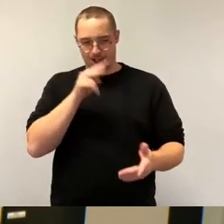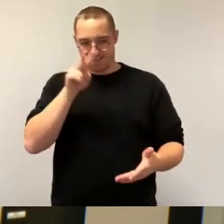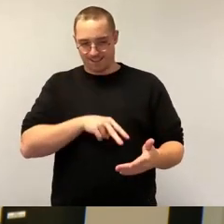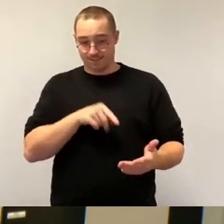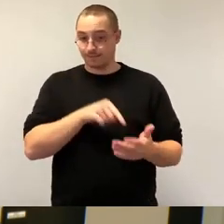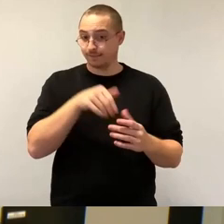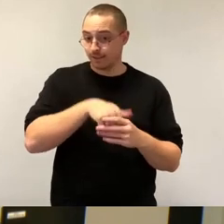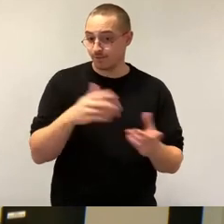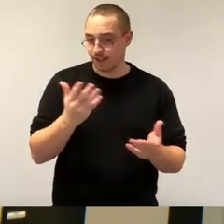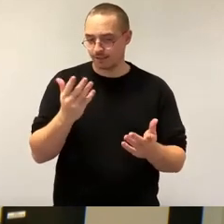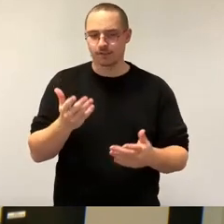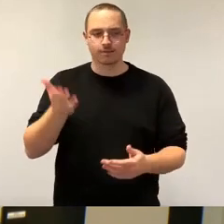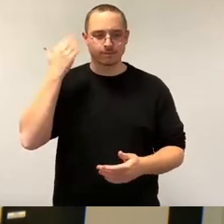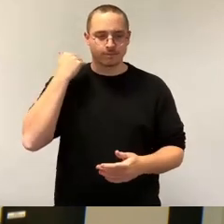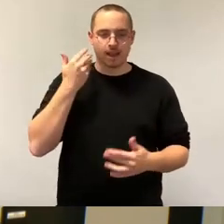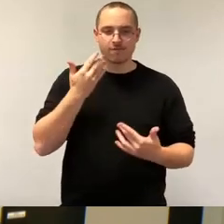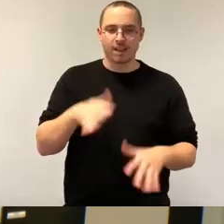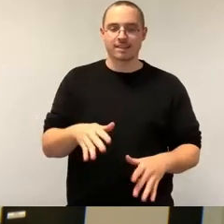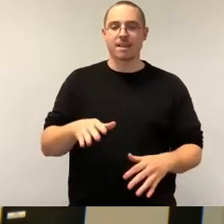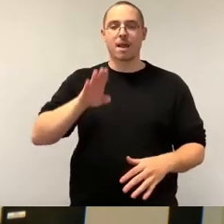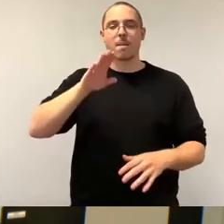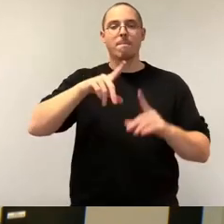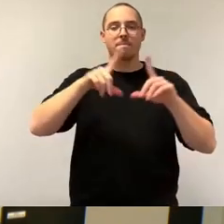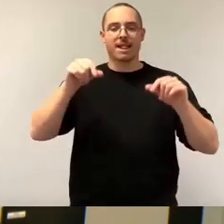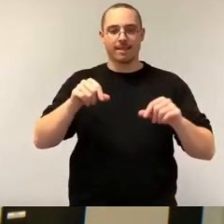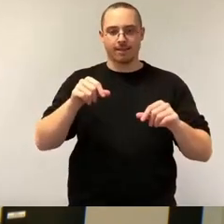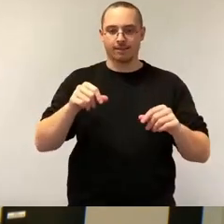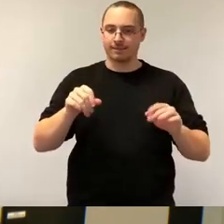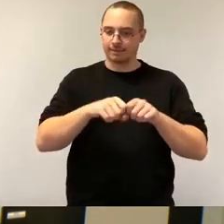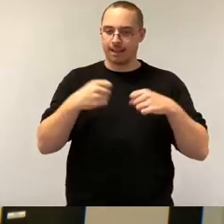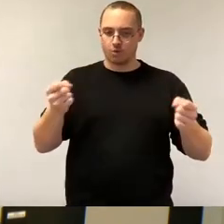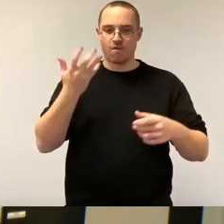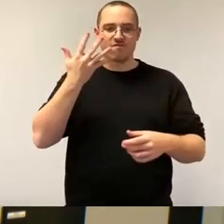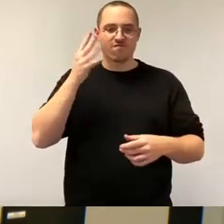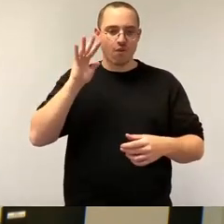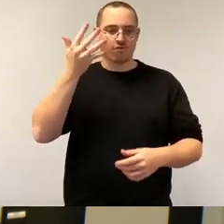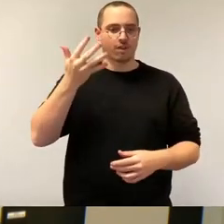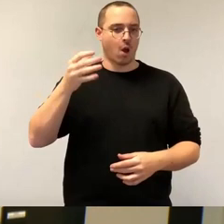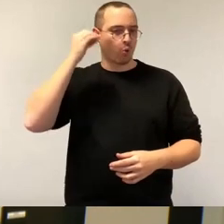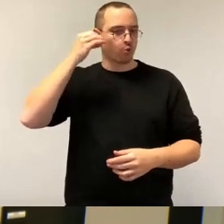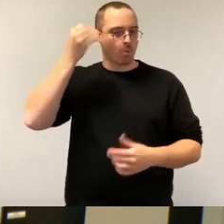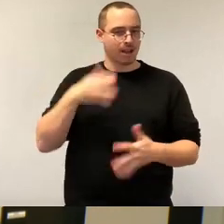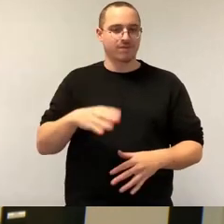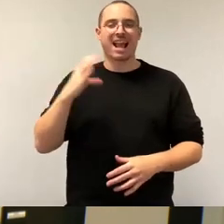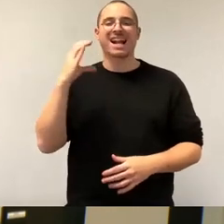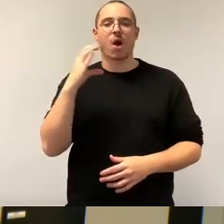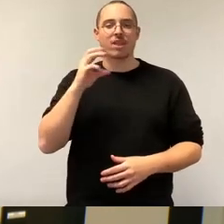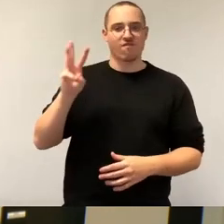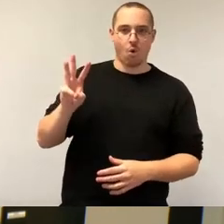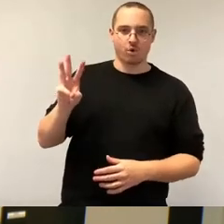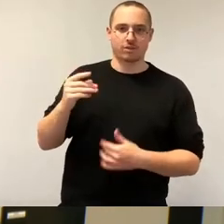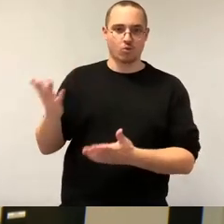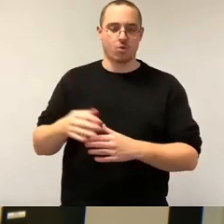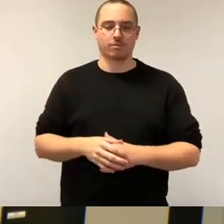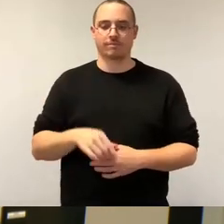zehnte. Und dann hat ein alteingesessenes Unternehmen aus der DDR 30 Jahre noch länger hier auch schön